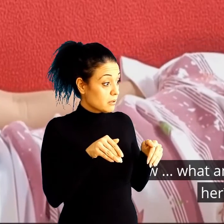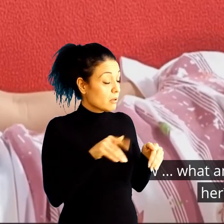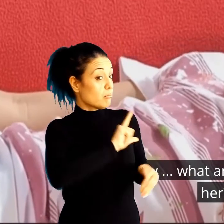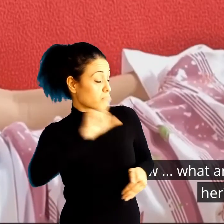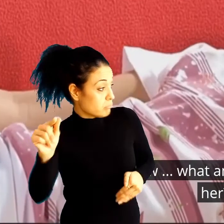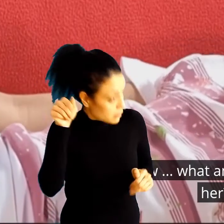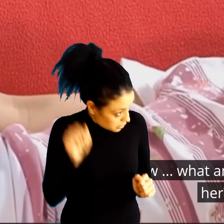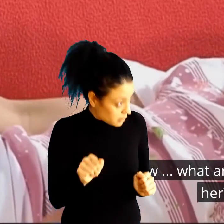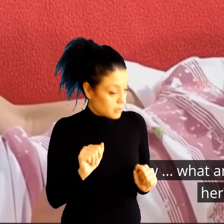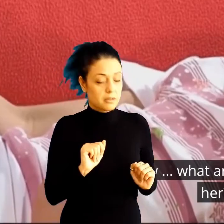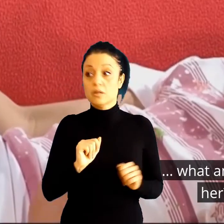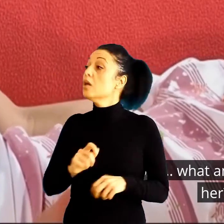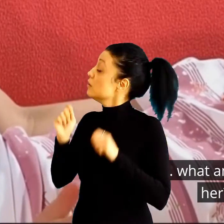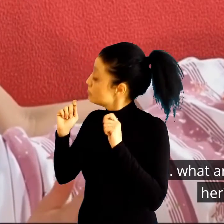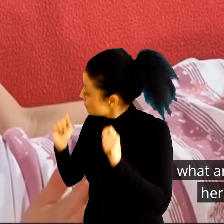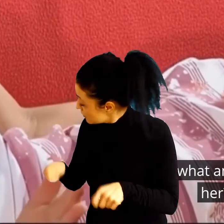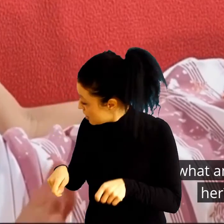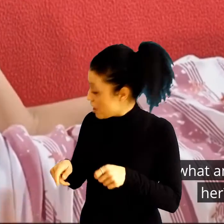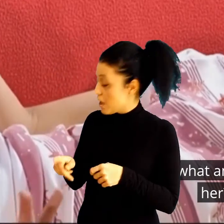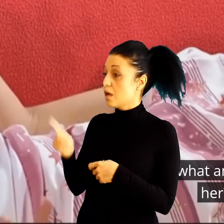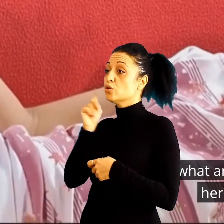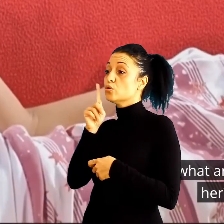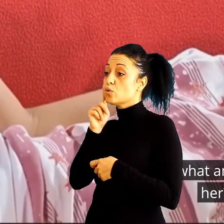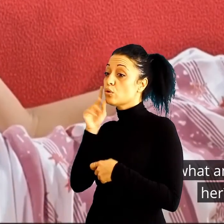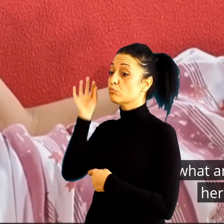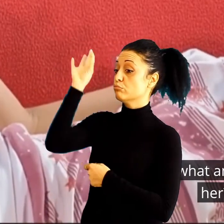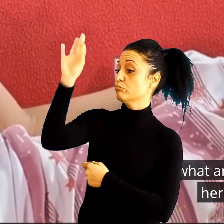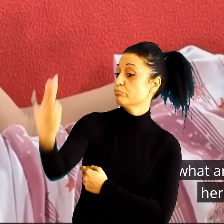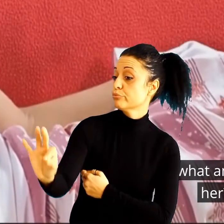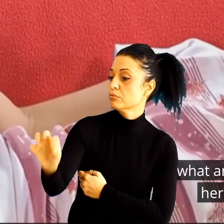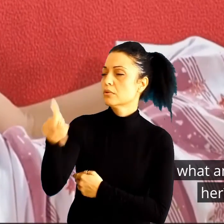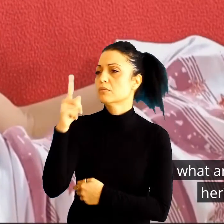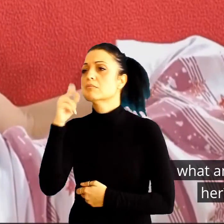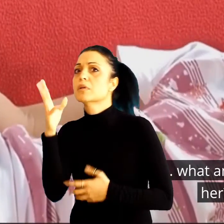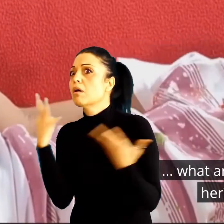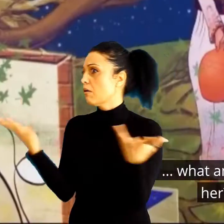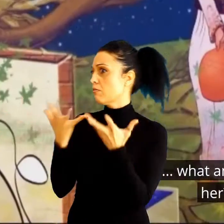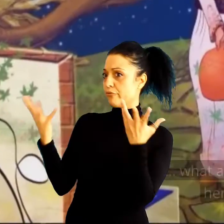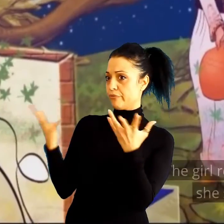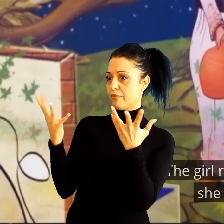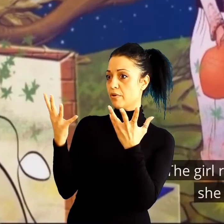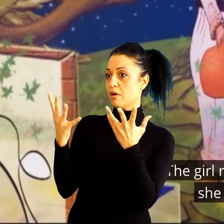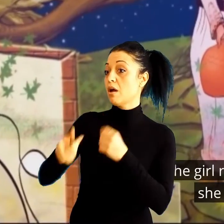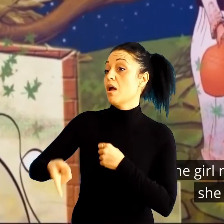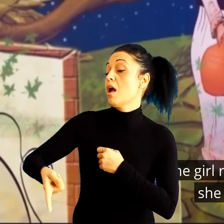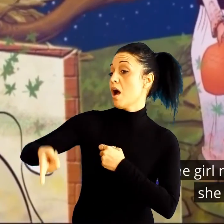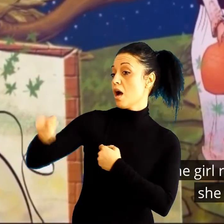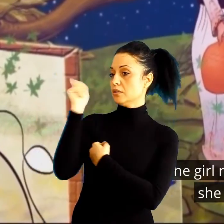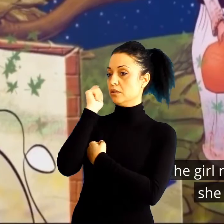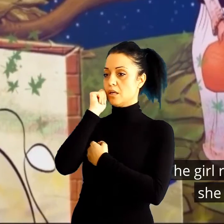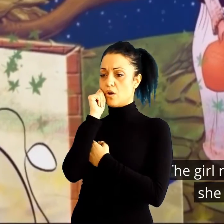Колку лоша макеа! Епа слушало девојчето, одишло на чешмата. Да.